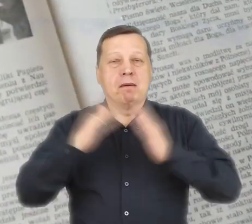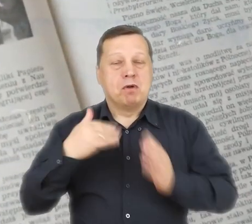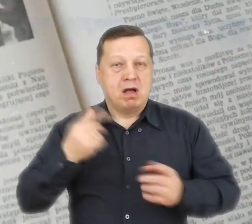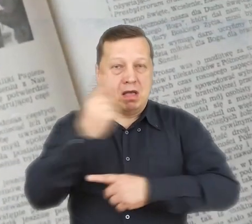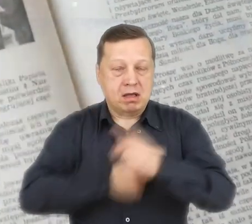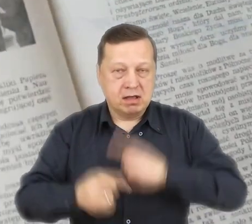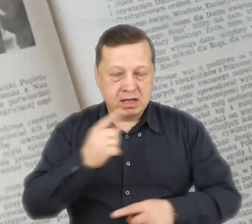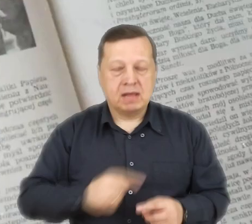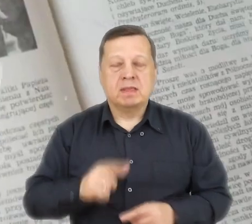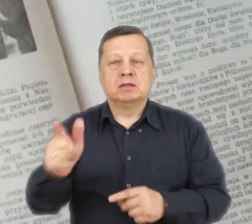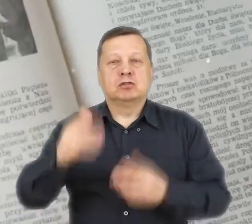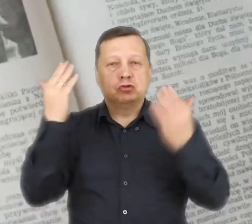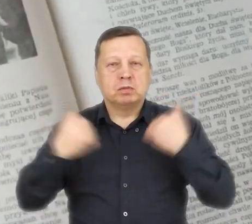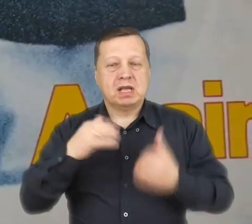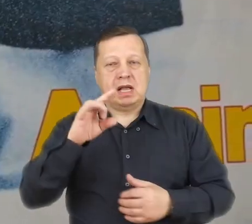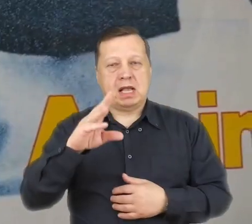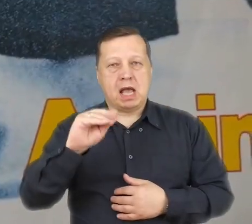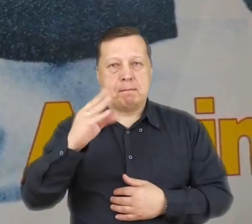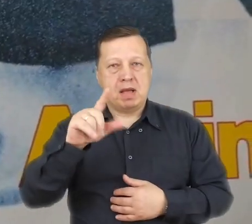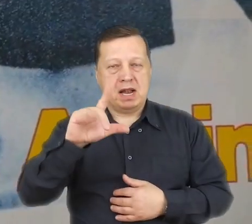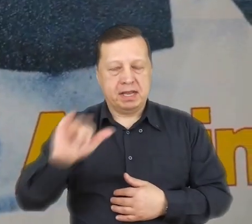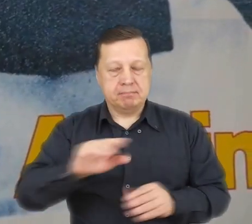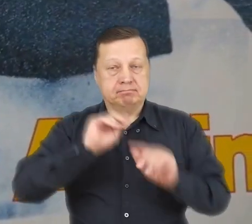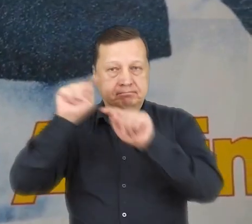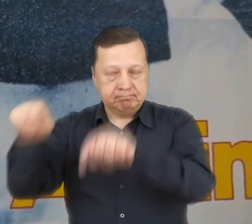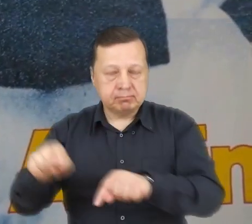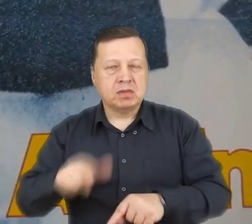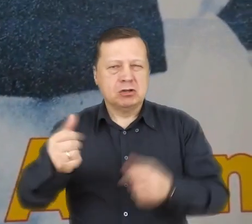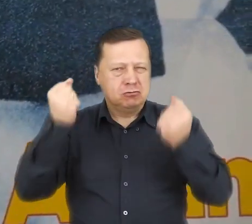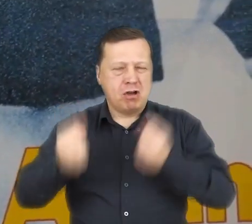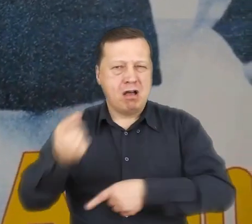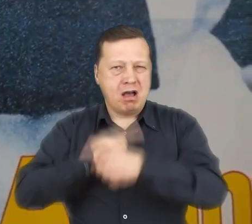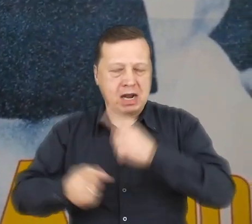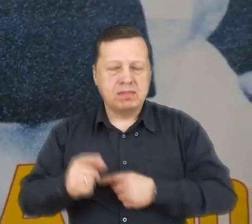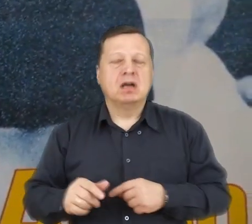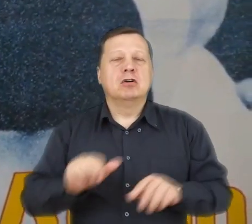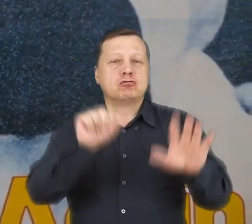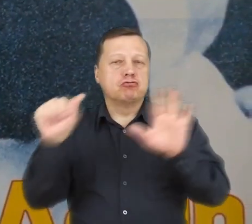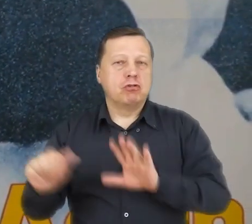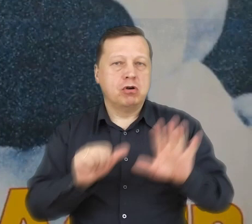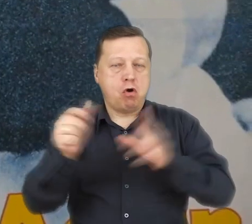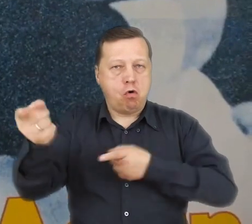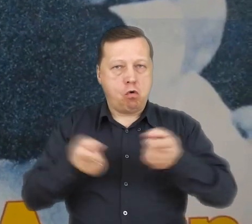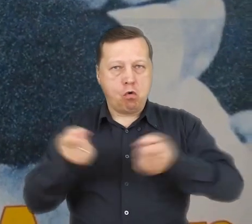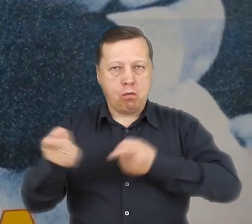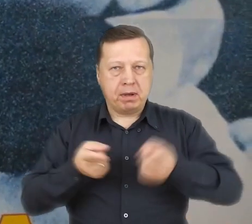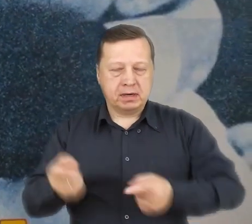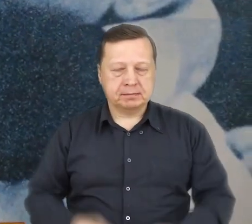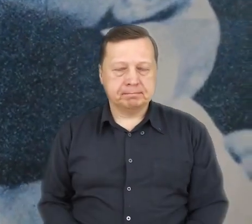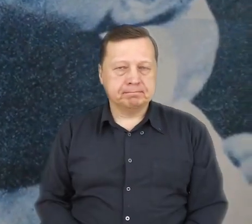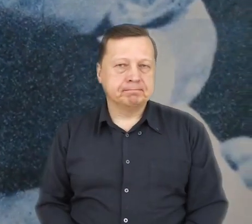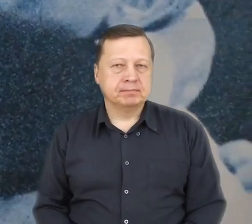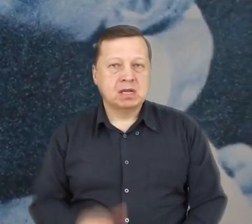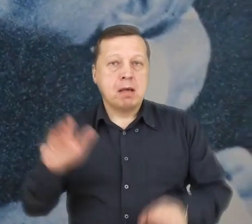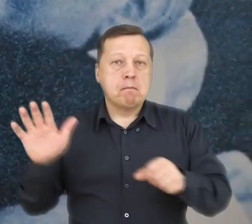Rannego papieża przewieziono do kliniki Gemelli, gdzie poddano ciężko rannego Ojca Świętego sześciogodzinnej operacji.